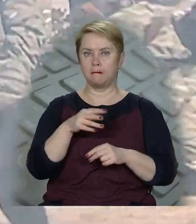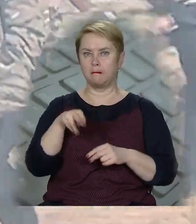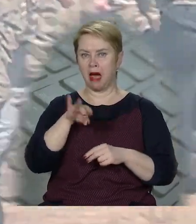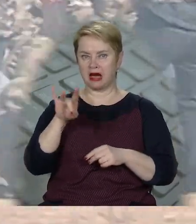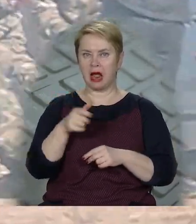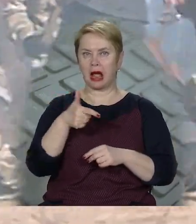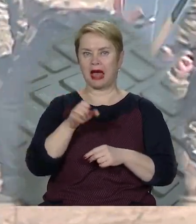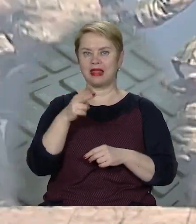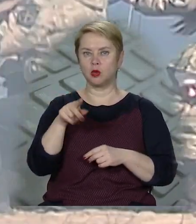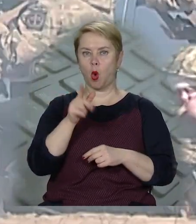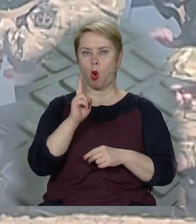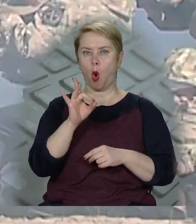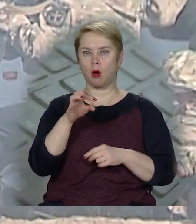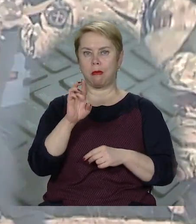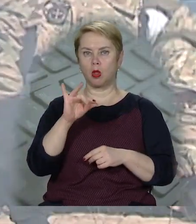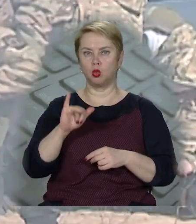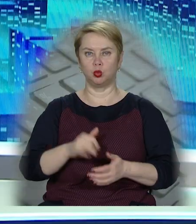мерії Геннадію Корбану.